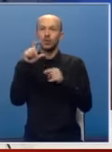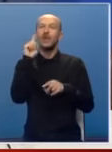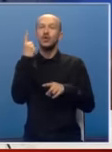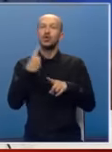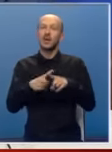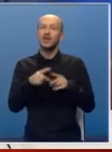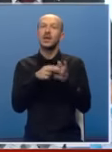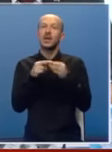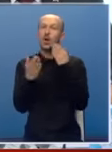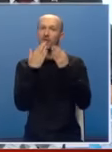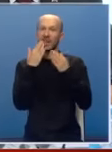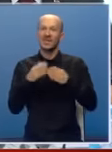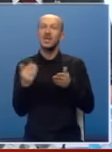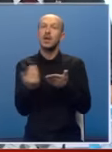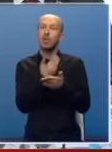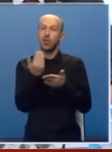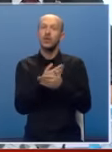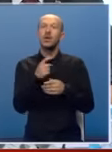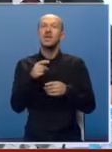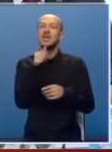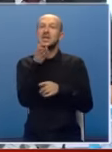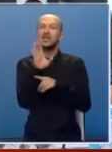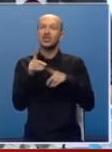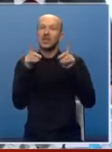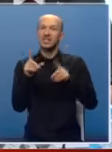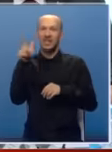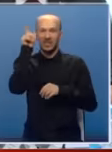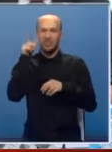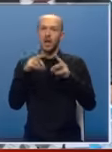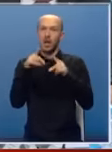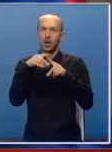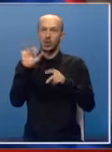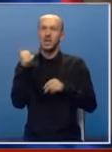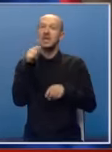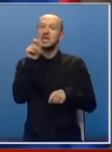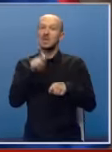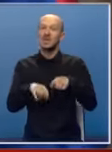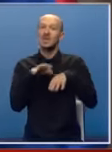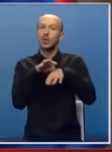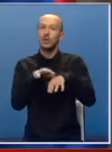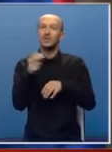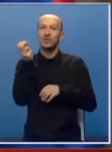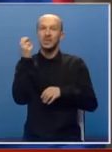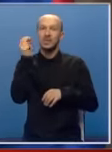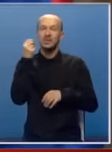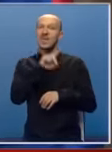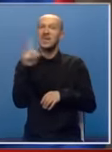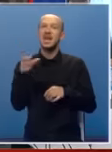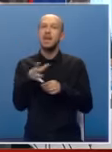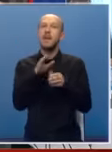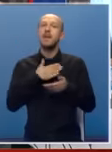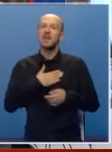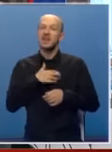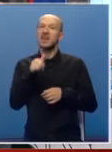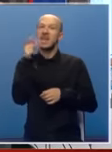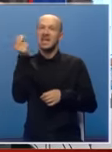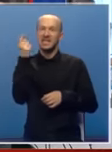navrata na konferenciji ponovio zvaničan stav Srbije, a to je da su sankcije rukovodstvu Srpske neprimjerene i